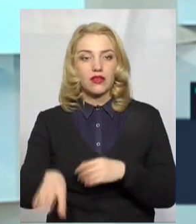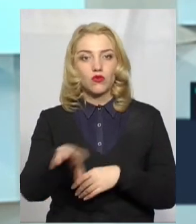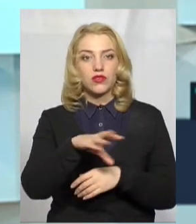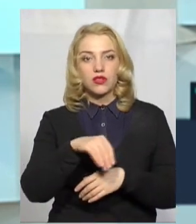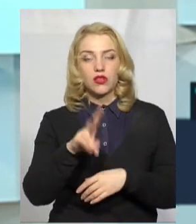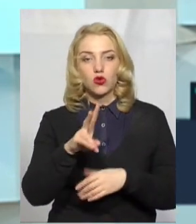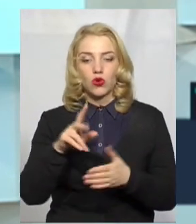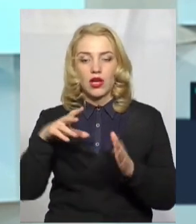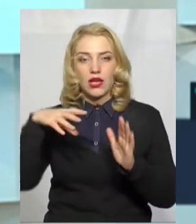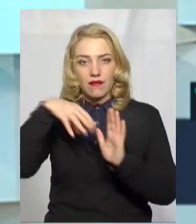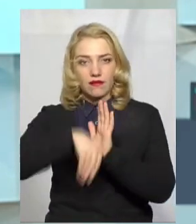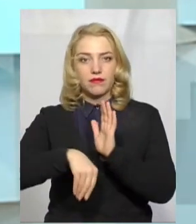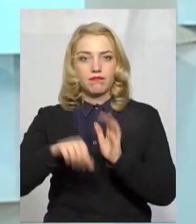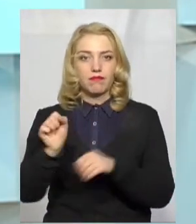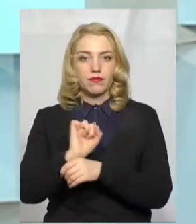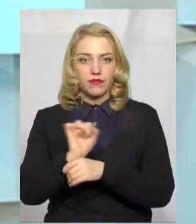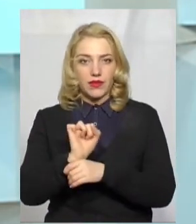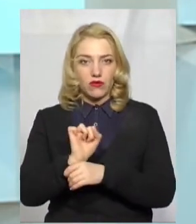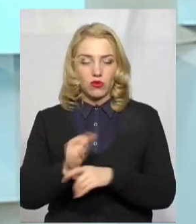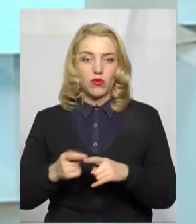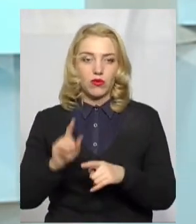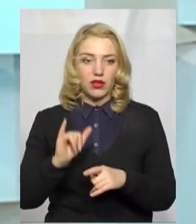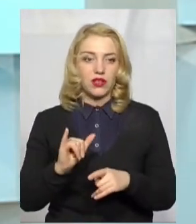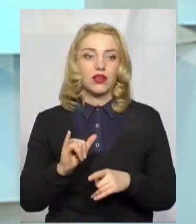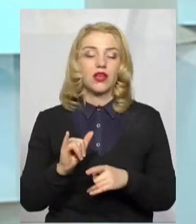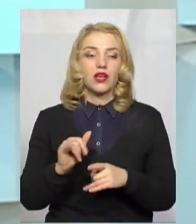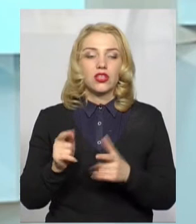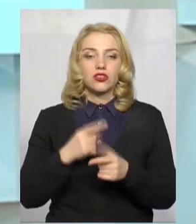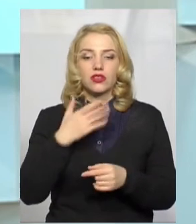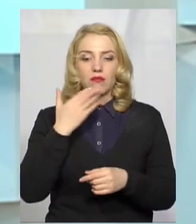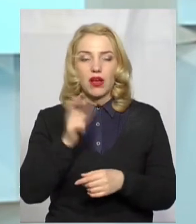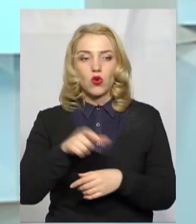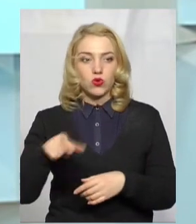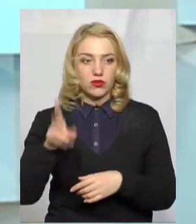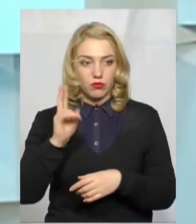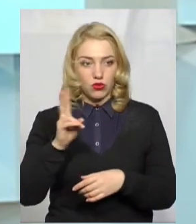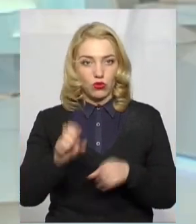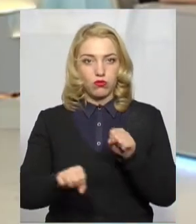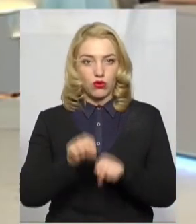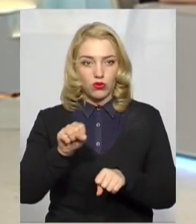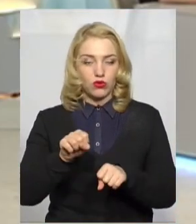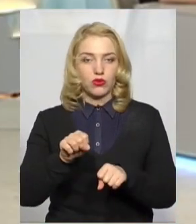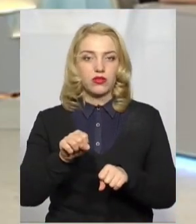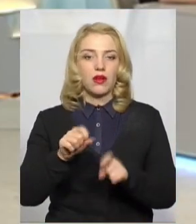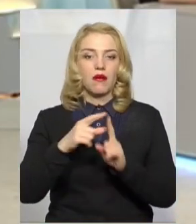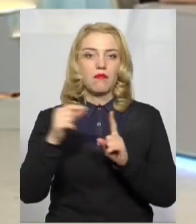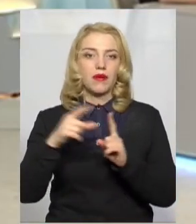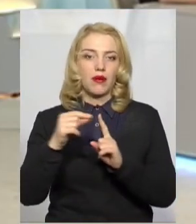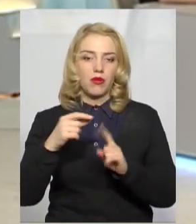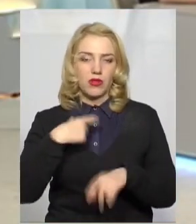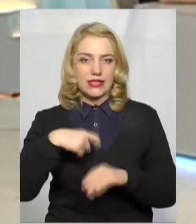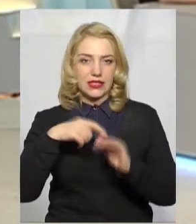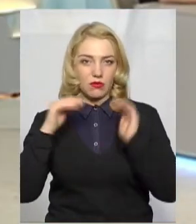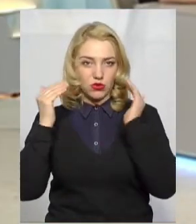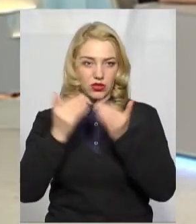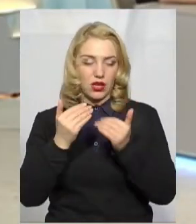знаходиться в автомобілі. І, відповідно, чи немає там осіб, які порушують правила самоізоляції. А